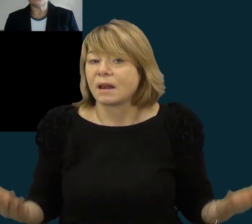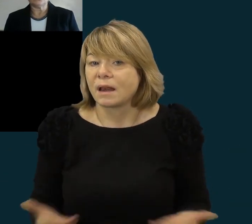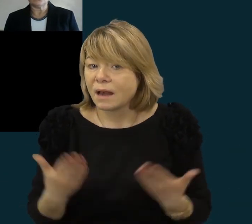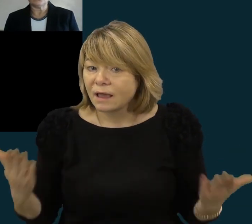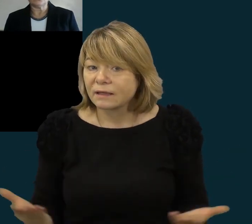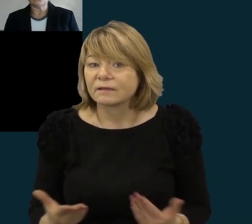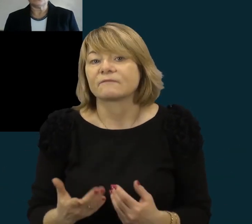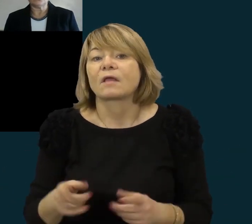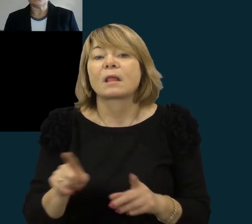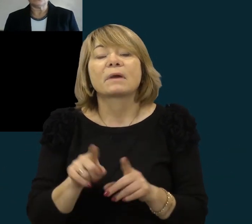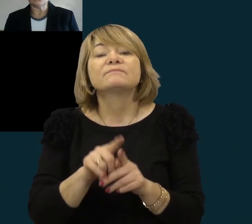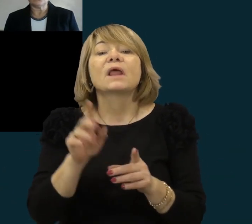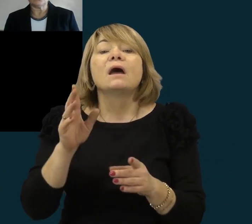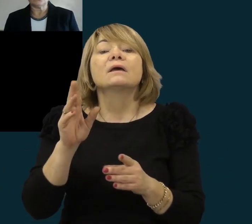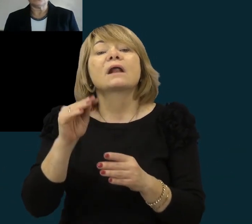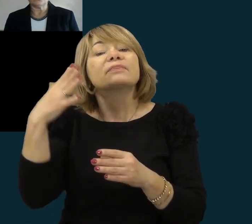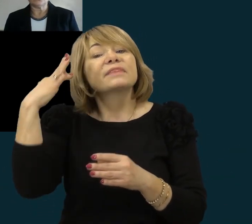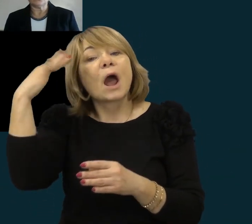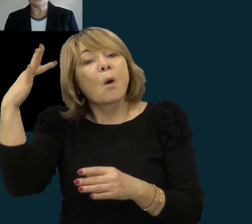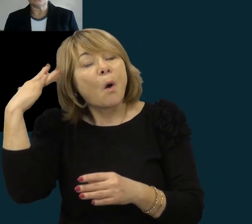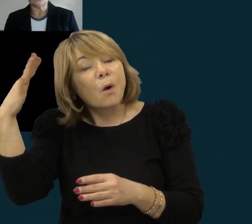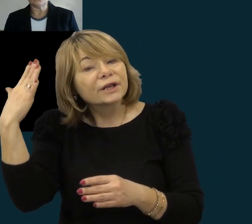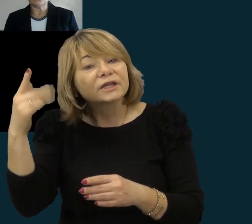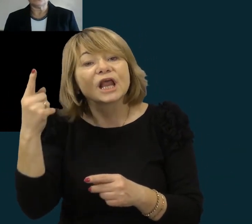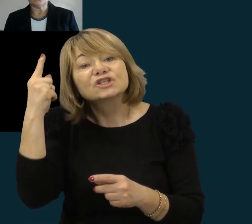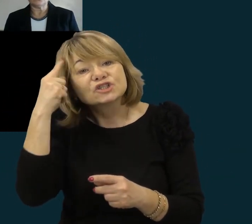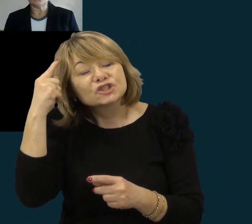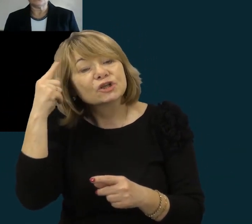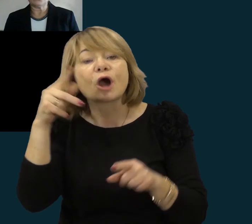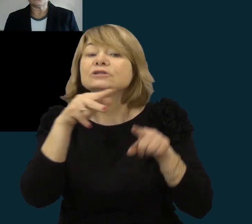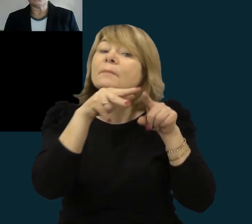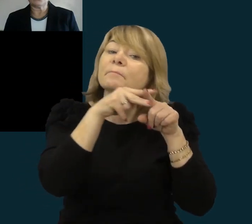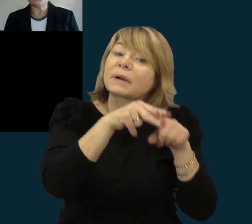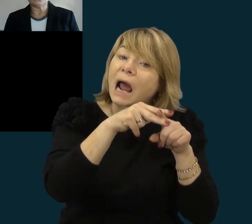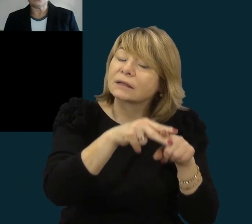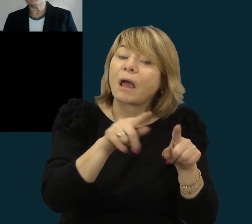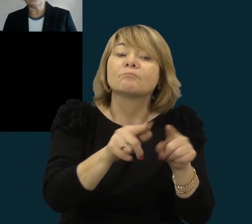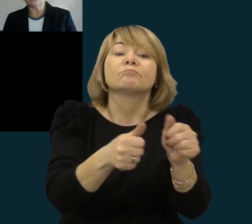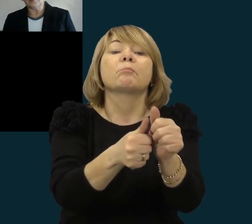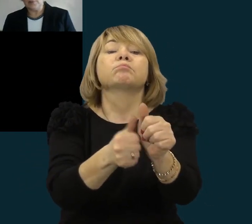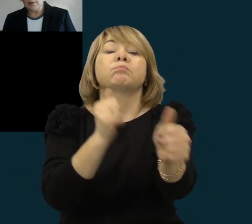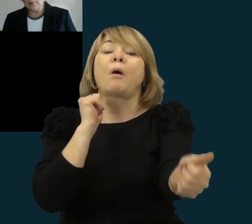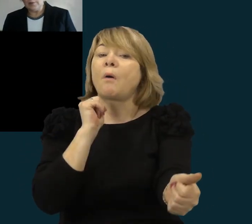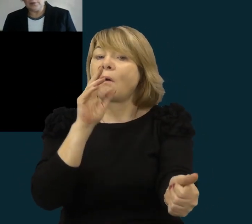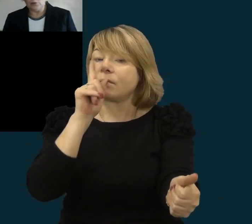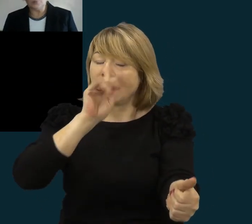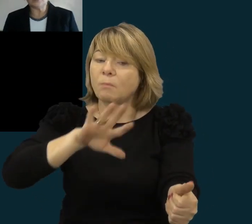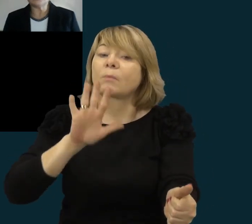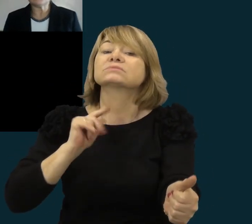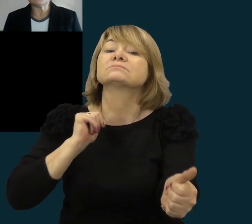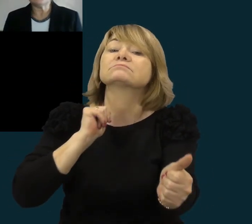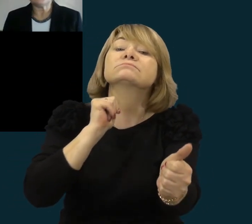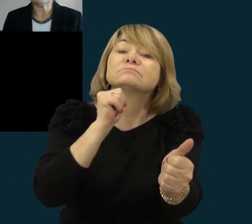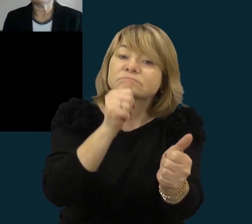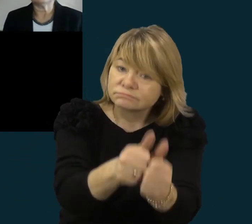teorinių iš nių atskirtį nuo praktinės realybės. Ir dabar turbūt